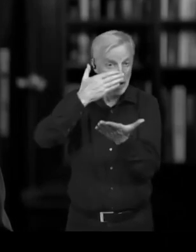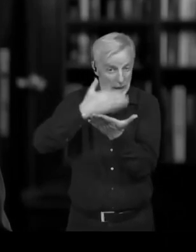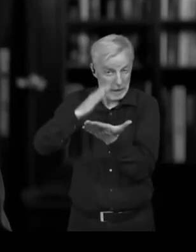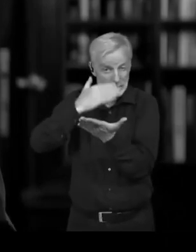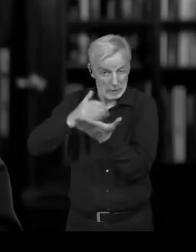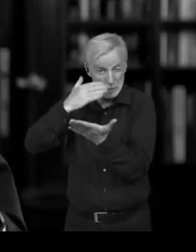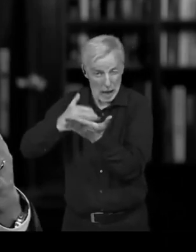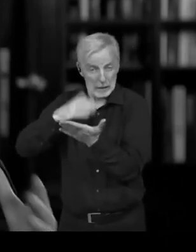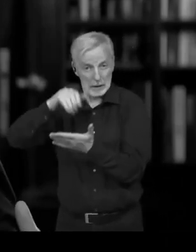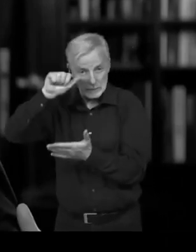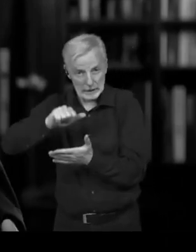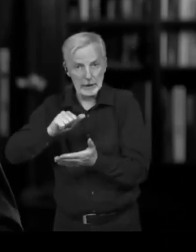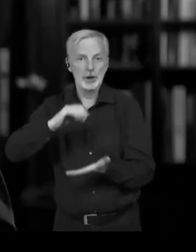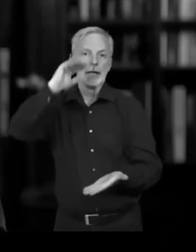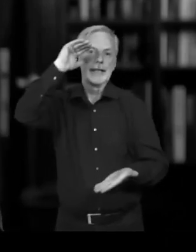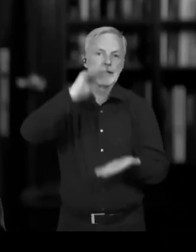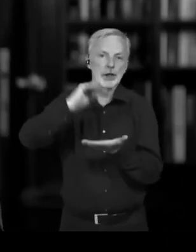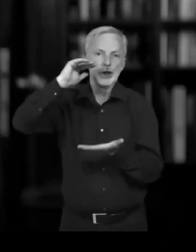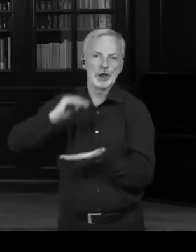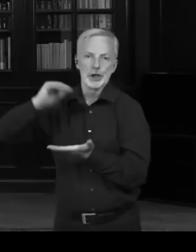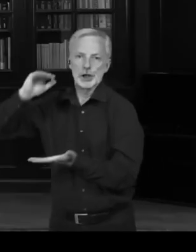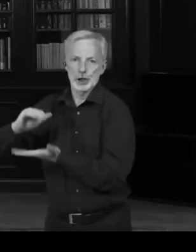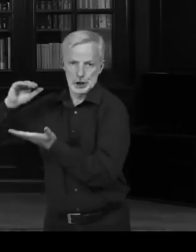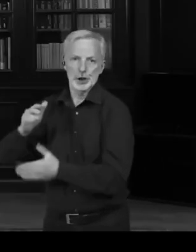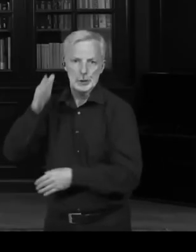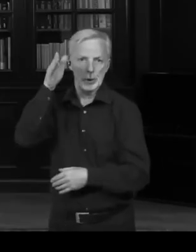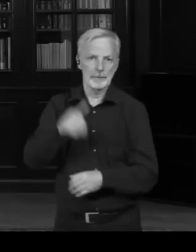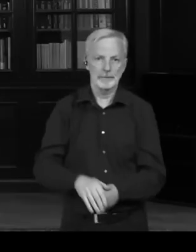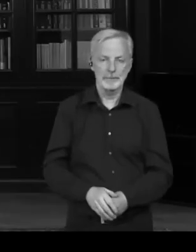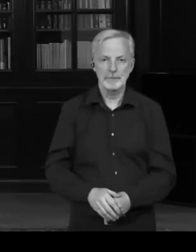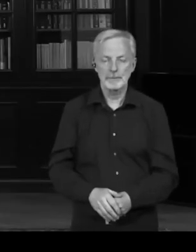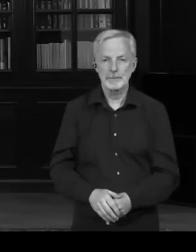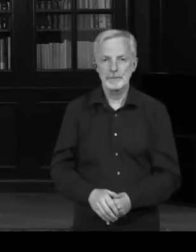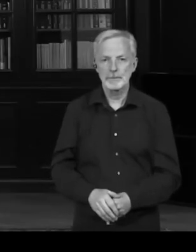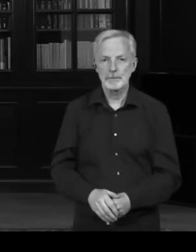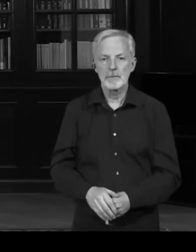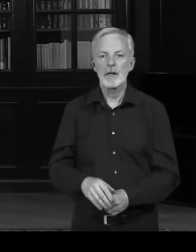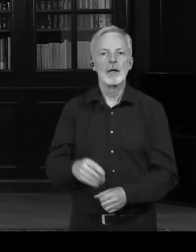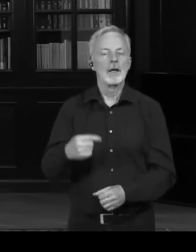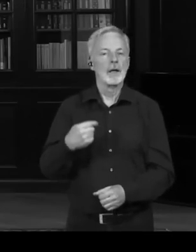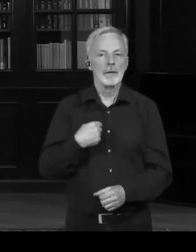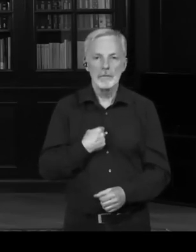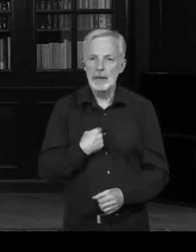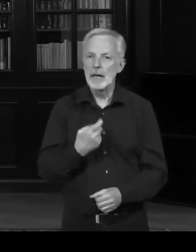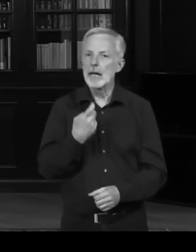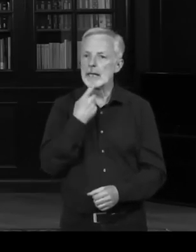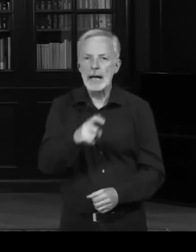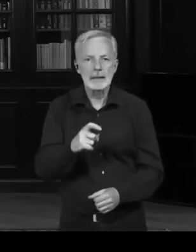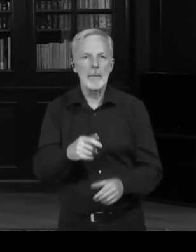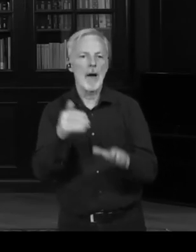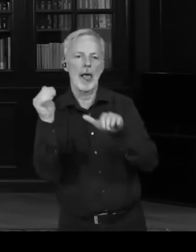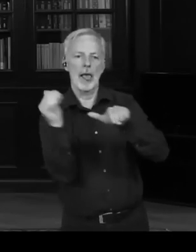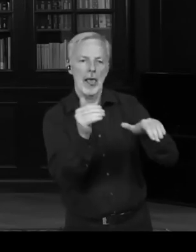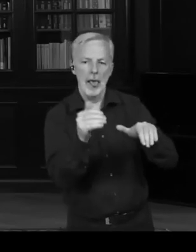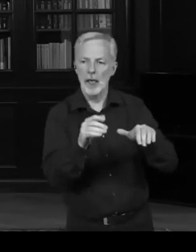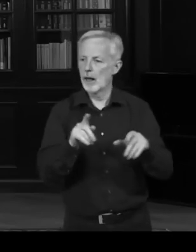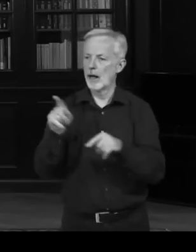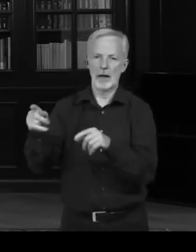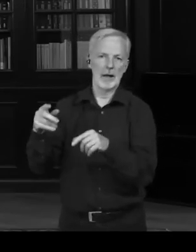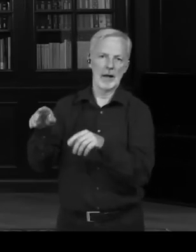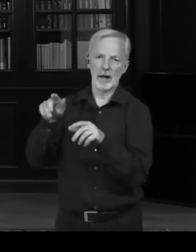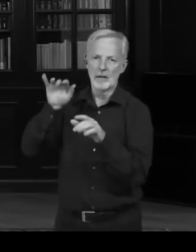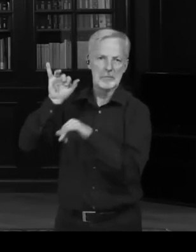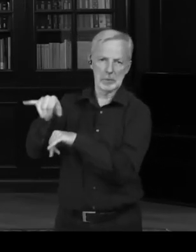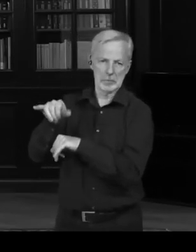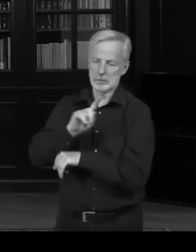střední byly takový, co byly prostě, že se měly dobře, ale neměly se ani vůbec špatně. No a pak byla ta vysoká, což byly hlavně ti bohatí.